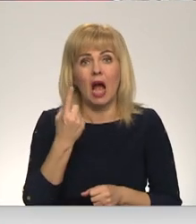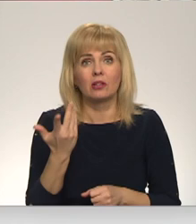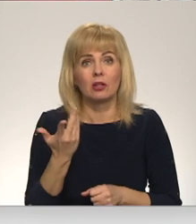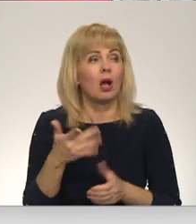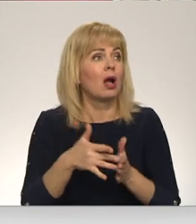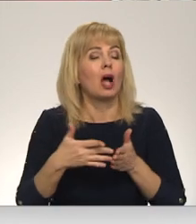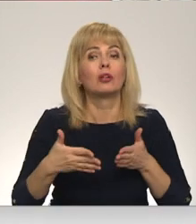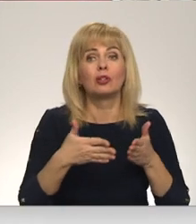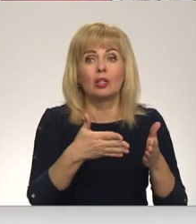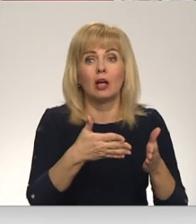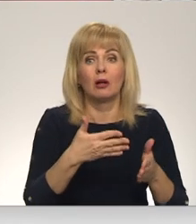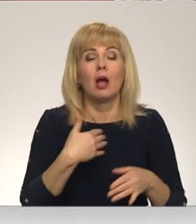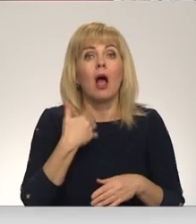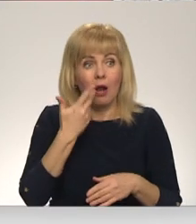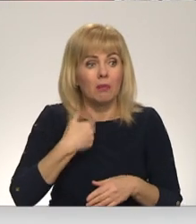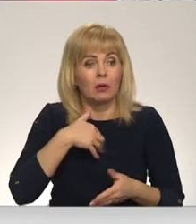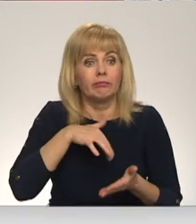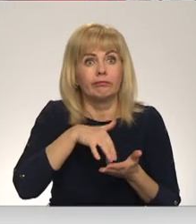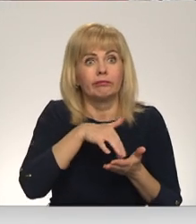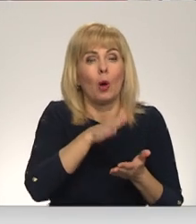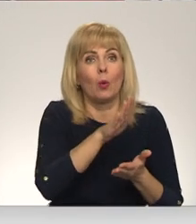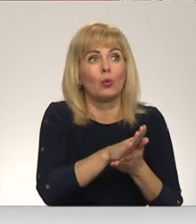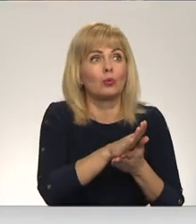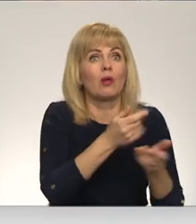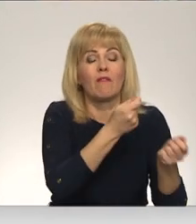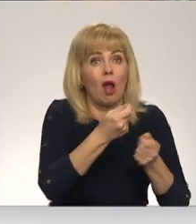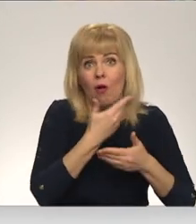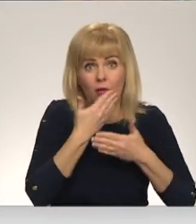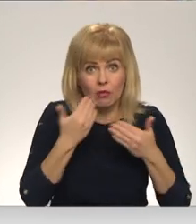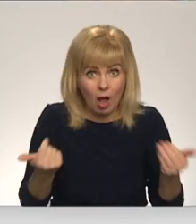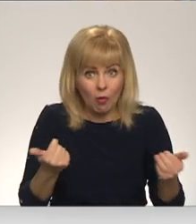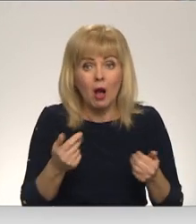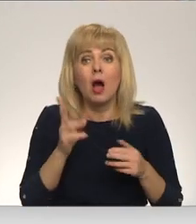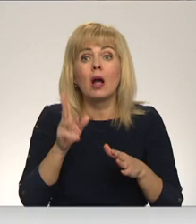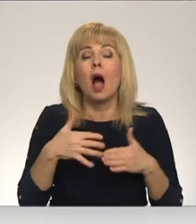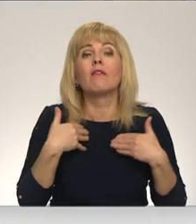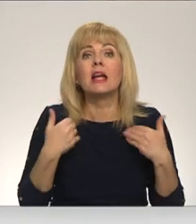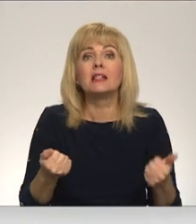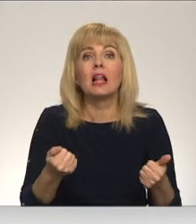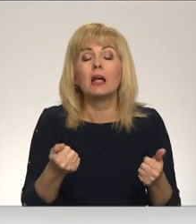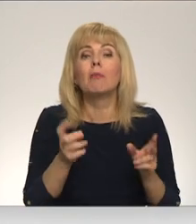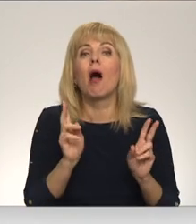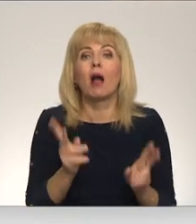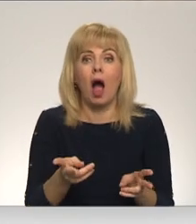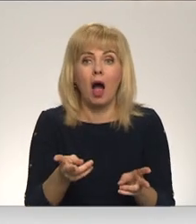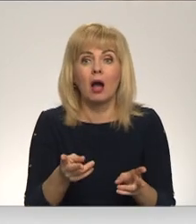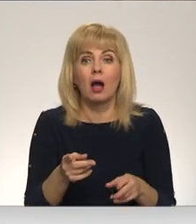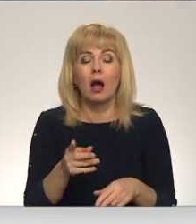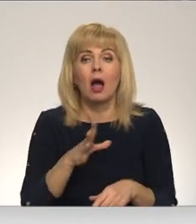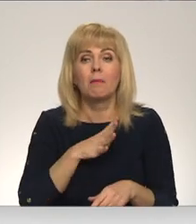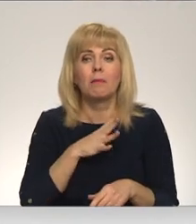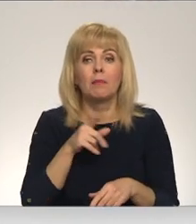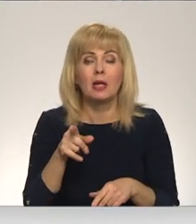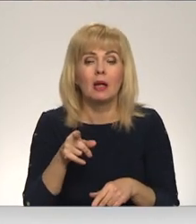ceļu, līdz ceļam, kam ar mēs aiziesim veikala, te nav. Kā veselība turās? Kas tas bija?